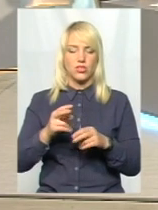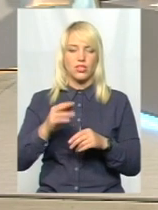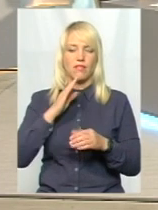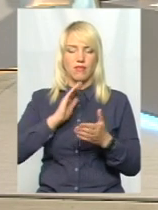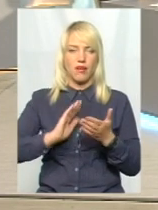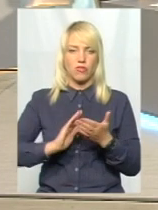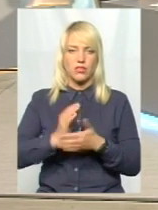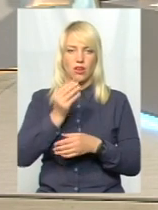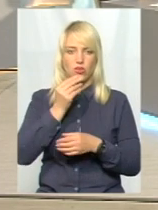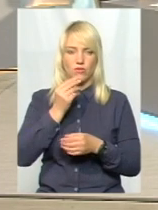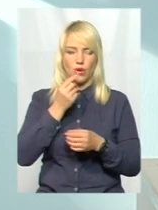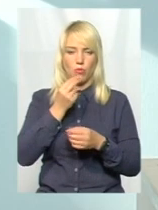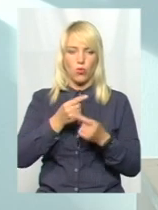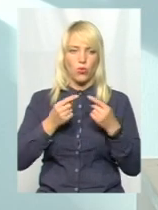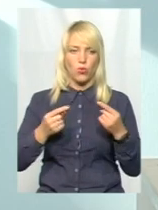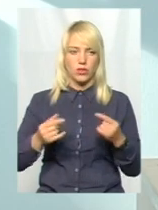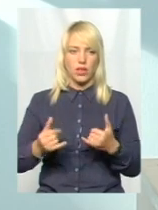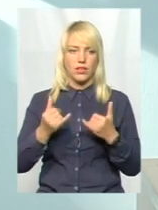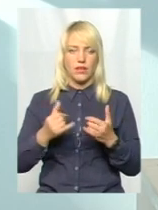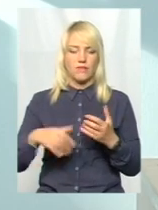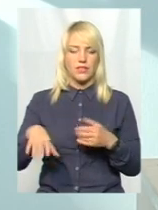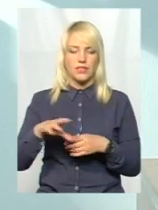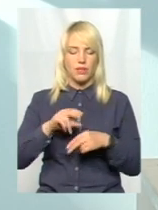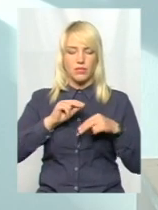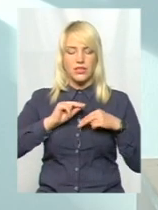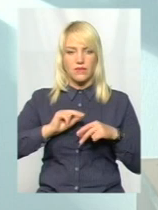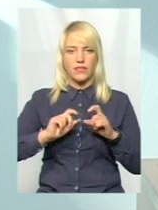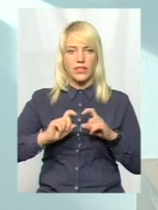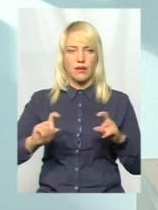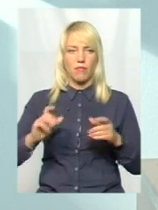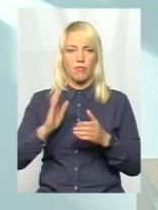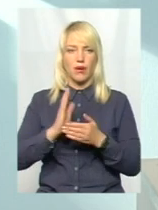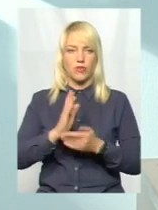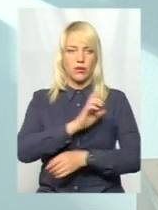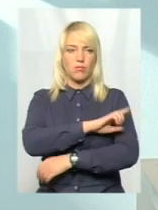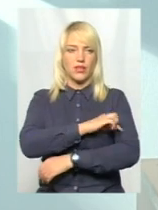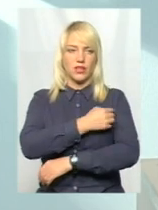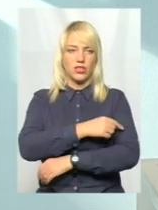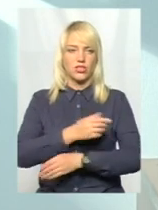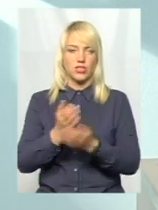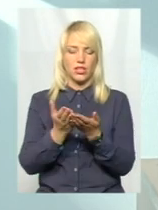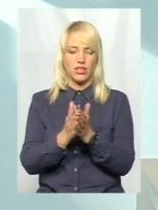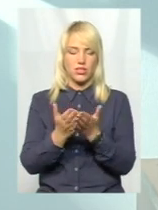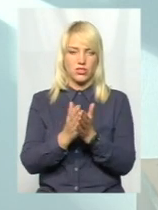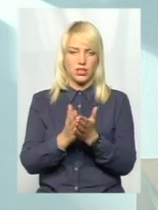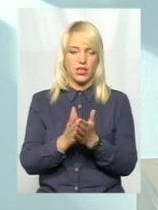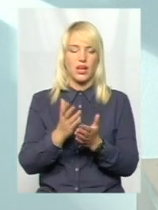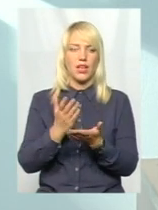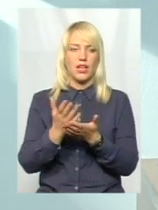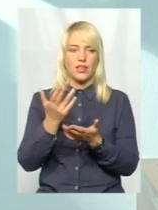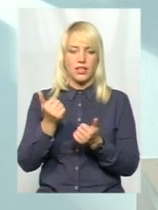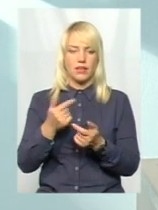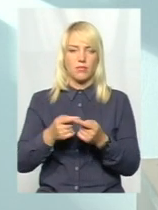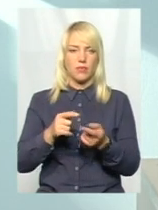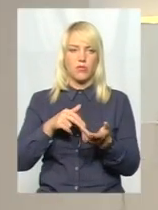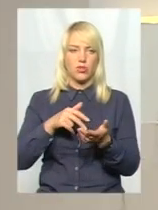продуктів. Наразі не усі працівники закладу мали медичні книжки, тобто прийшли медогляд. Так, цей факт був